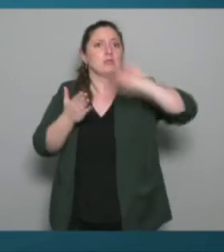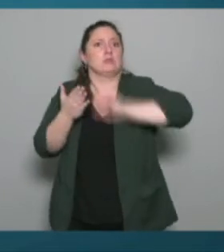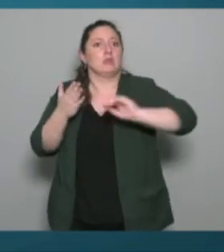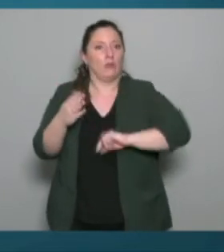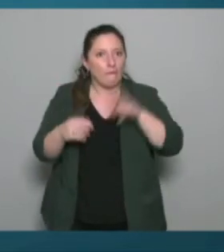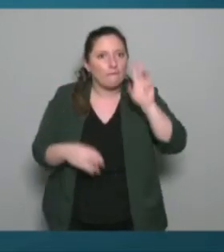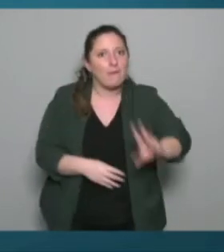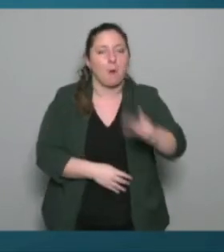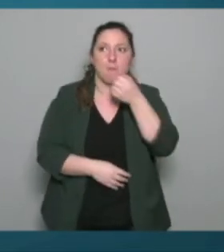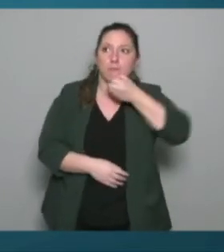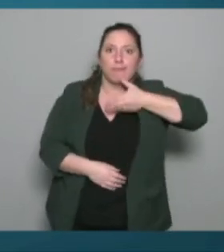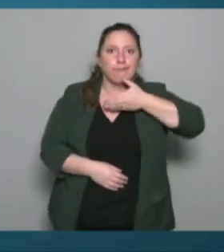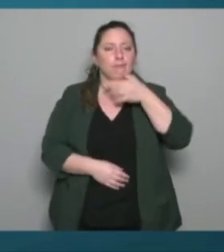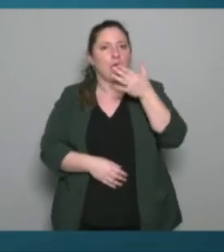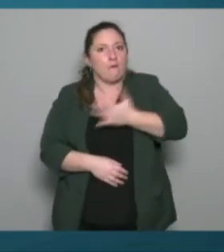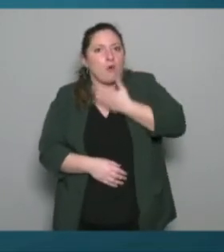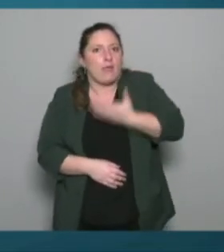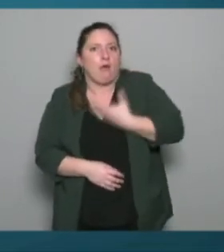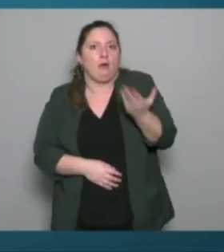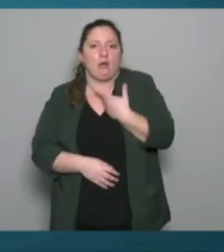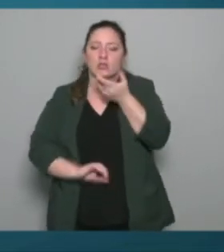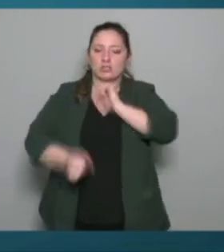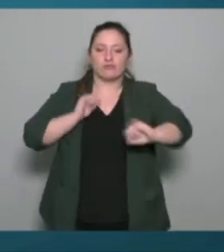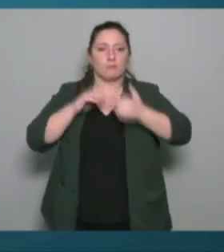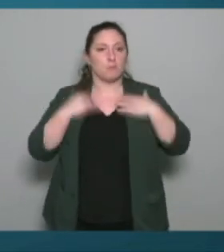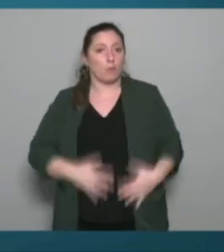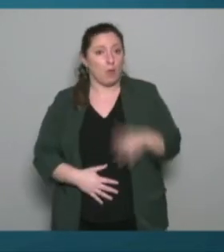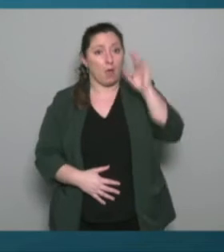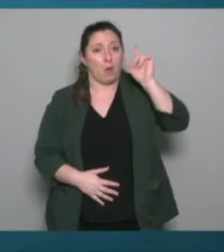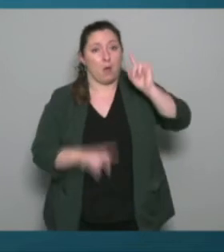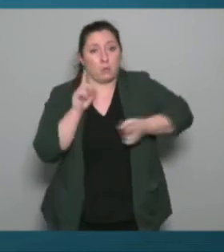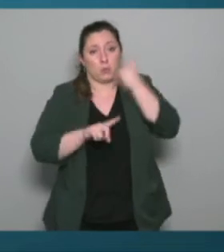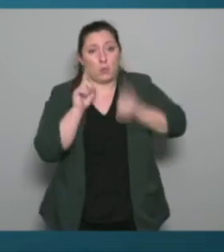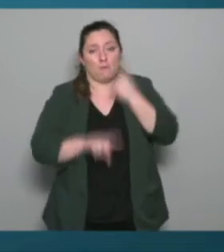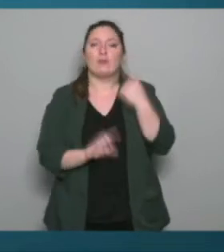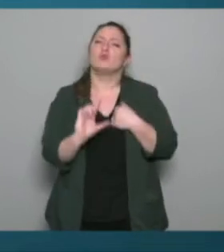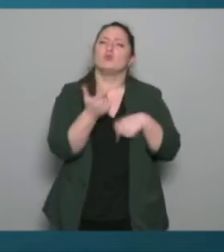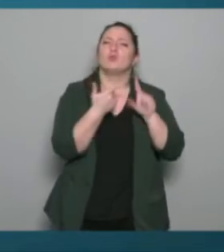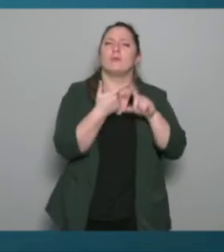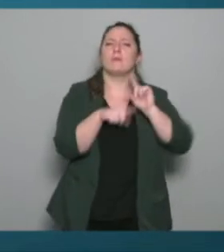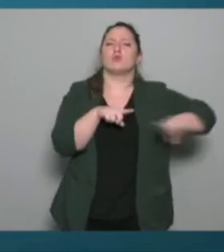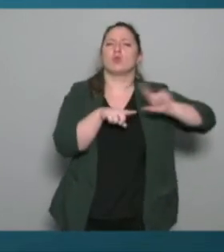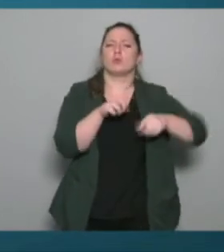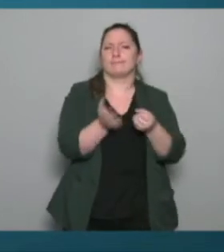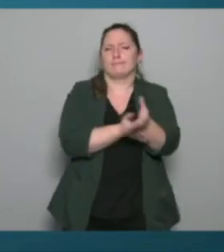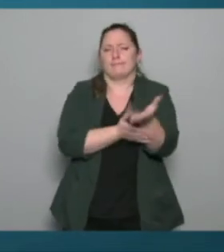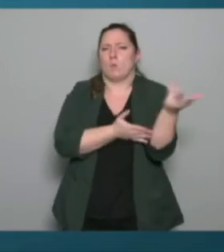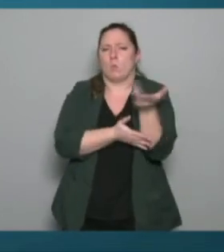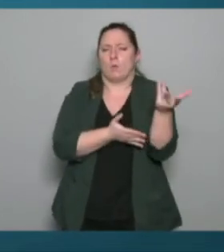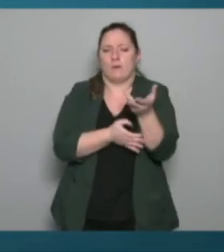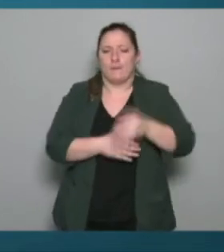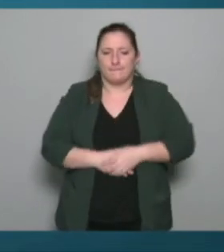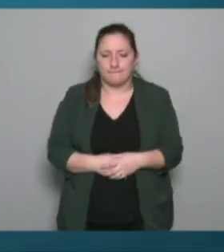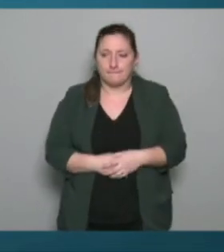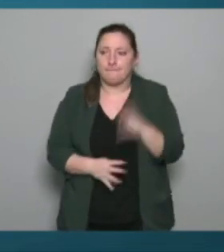point et je pense qu'il faut communiquer sur ce sujet là et deuxième point il y a peut-être finalement quelque chose qui tourne